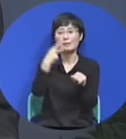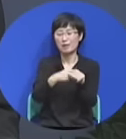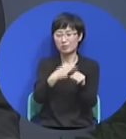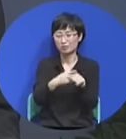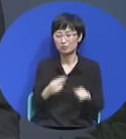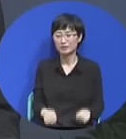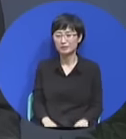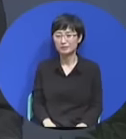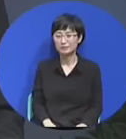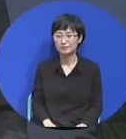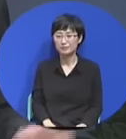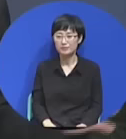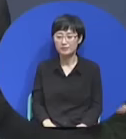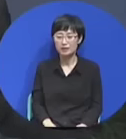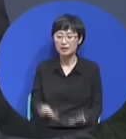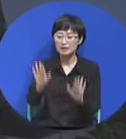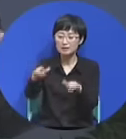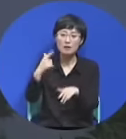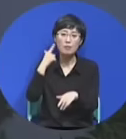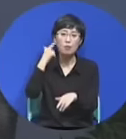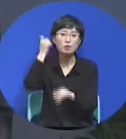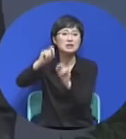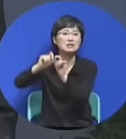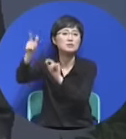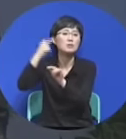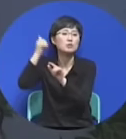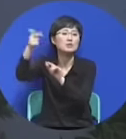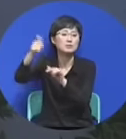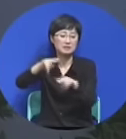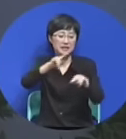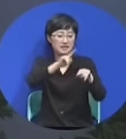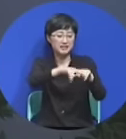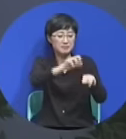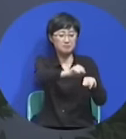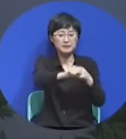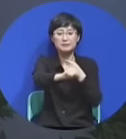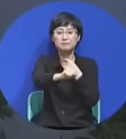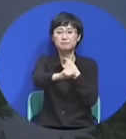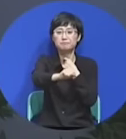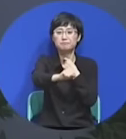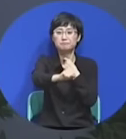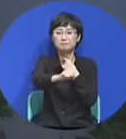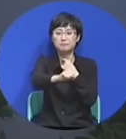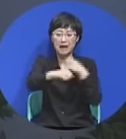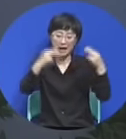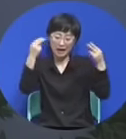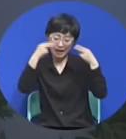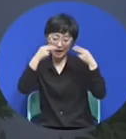많은 주의 종들이 자리 차지하려고 싸우는데 바울은 그걸 배설물 이라고 얘기했어요